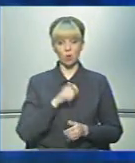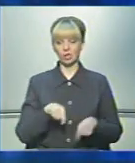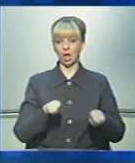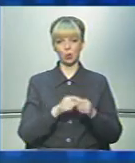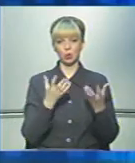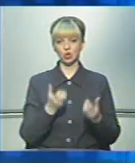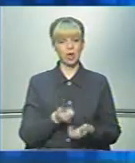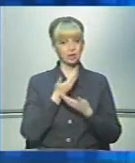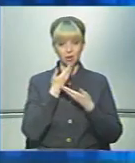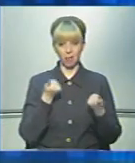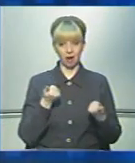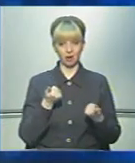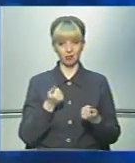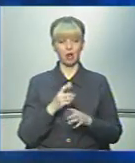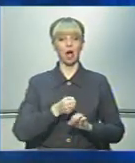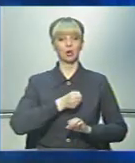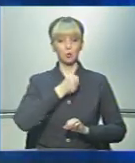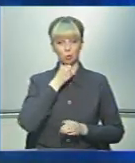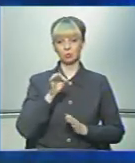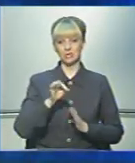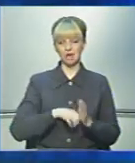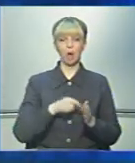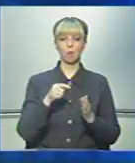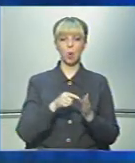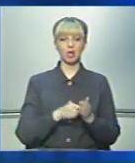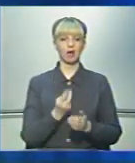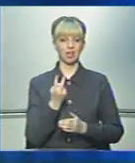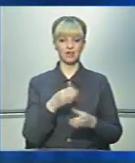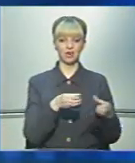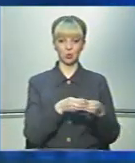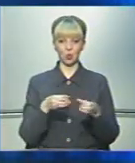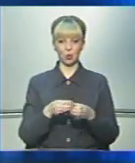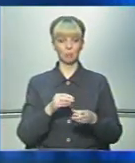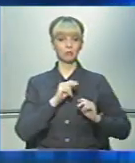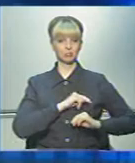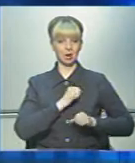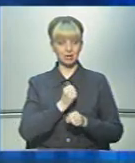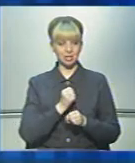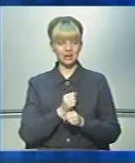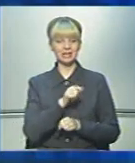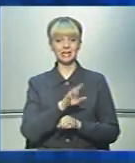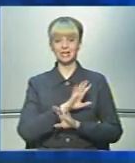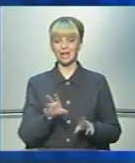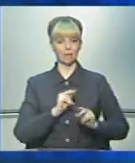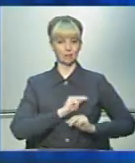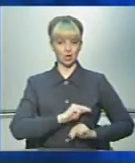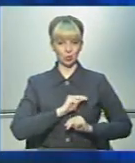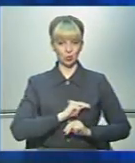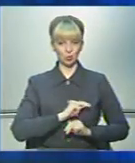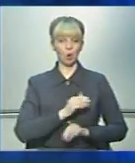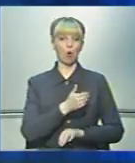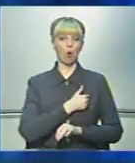цього ще немає. От дорослих відразу поділили на дві групи – працездатні та ті, що не працюють.